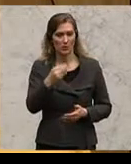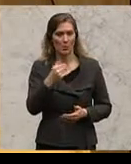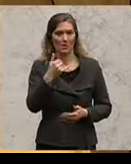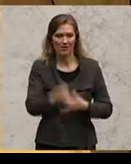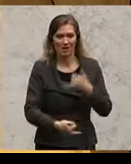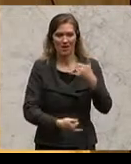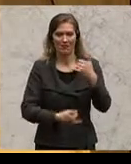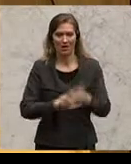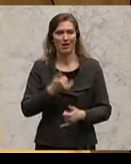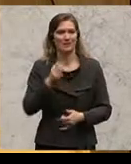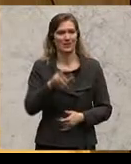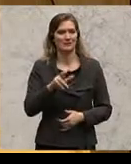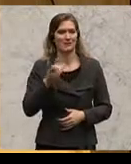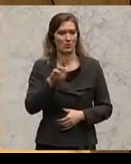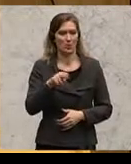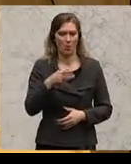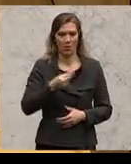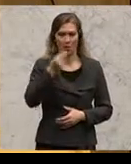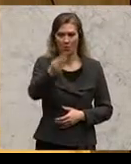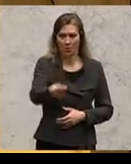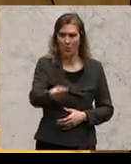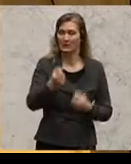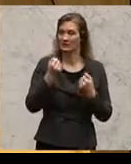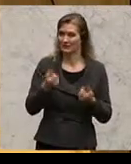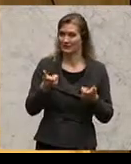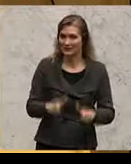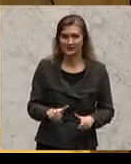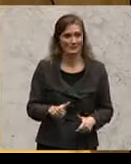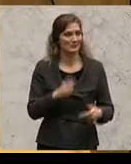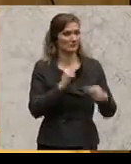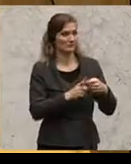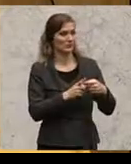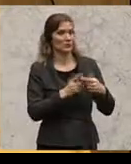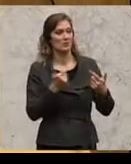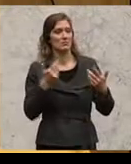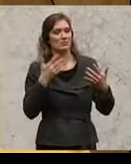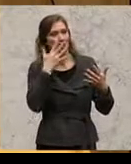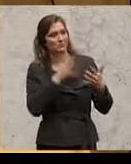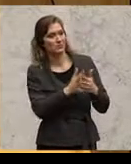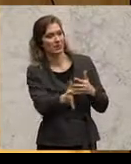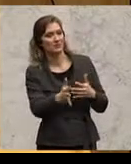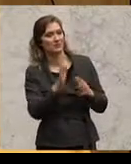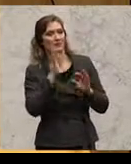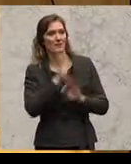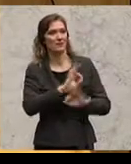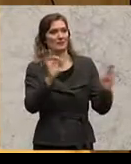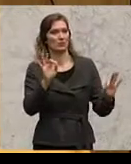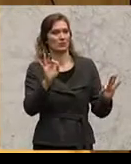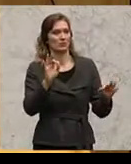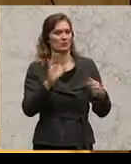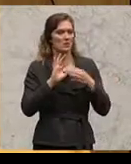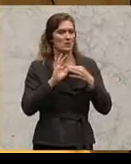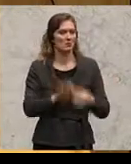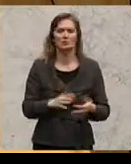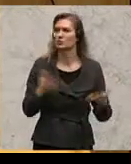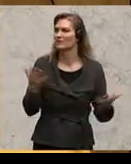sichergestellt werden und es soll weiters die Transparenz verbessert werden, vor allem in Bezug auf die Aufgabenerfüllung,